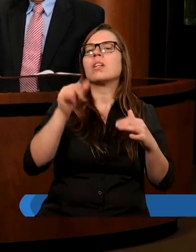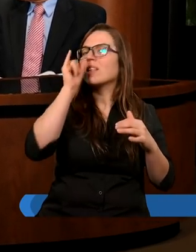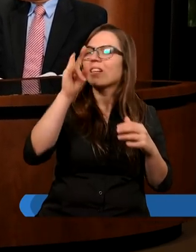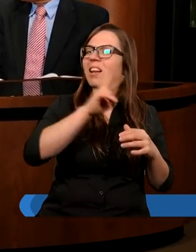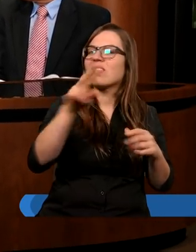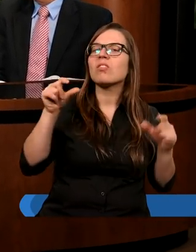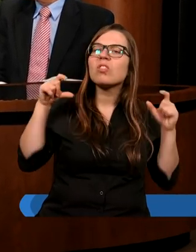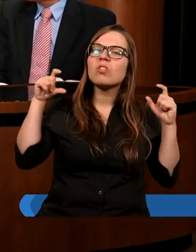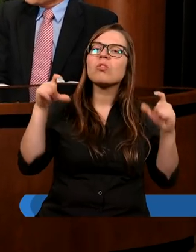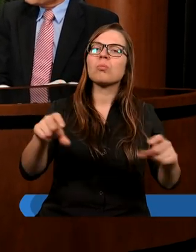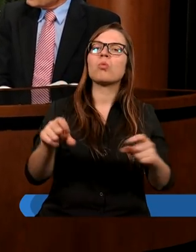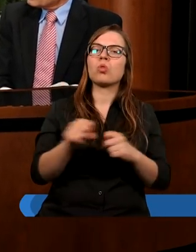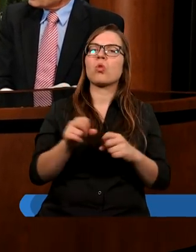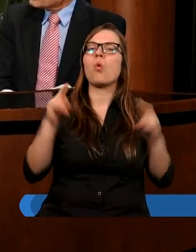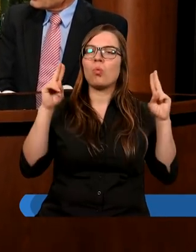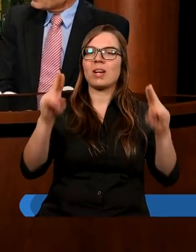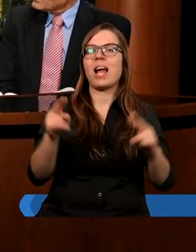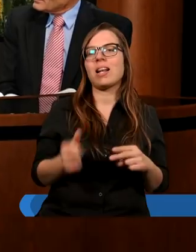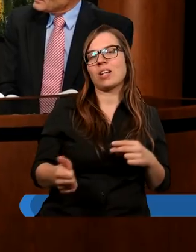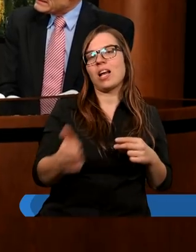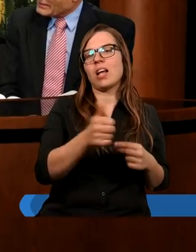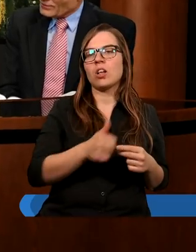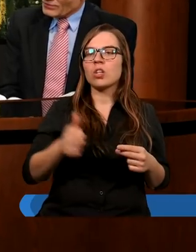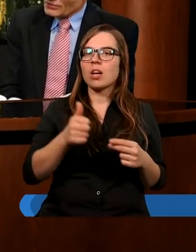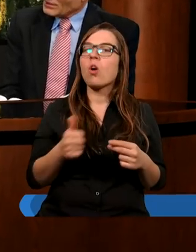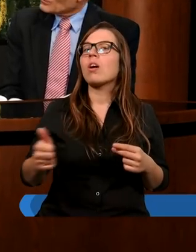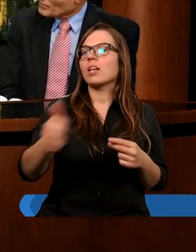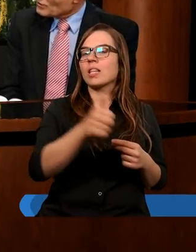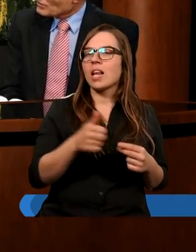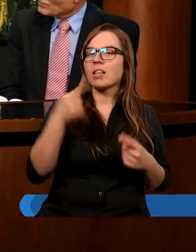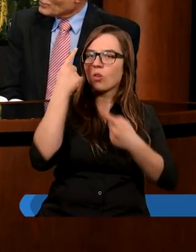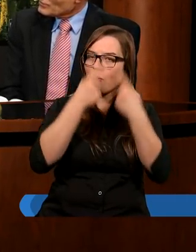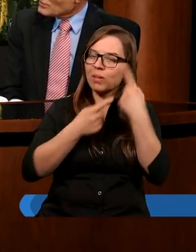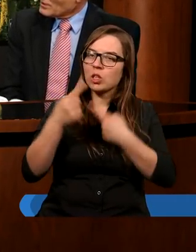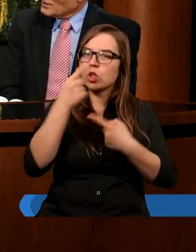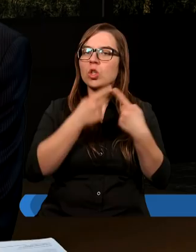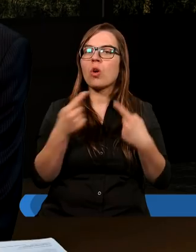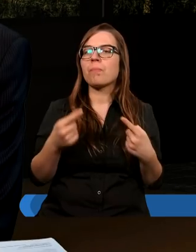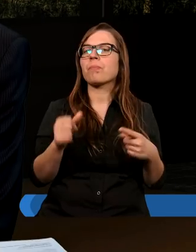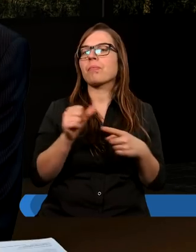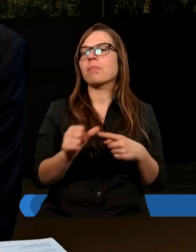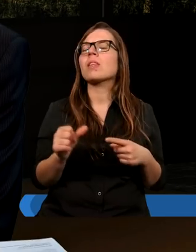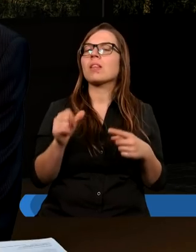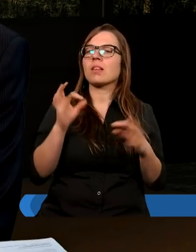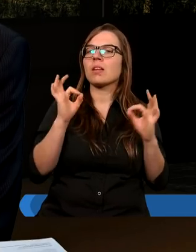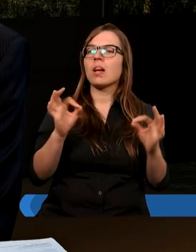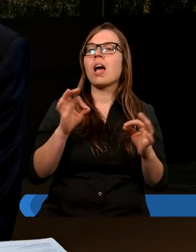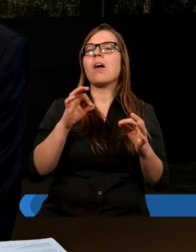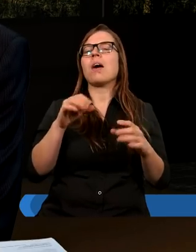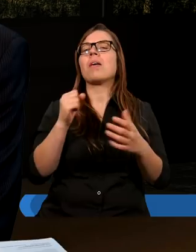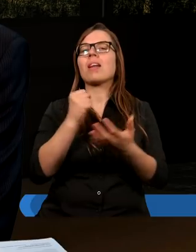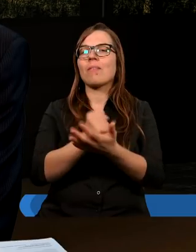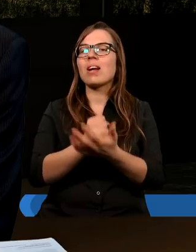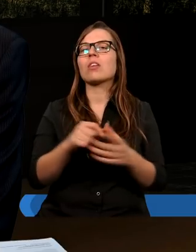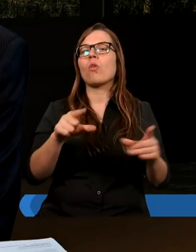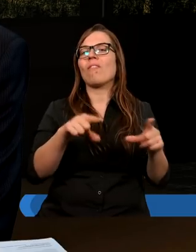zmusić do uznania jedności. Jedność, jedno myślność jest aktem wyboru,